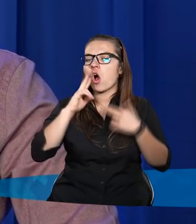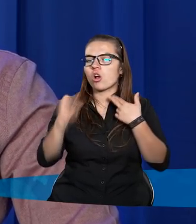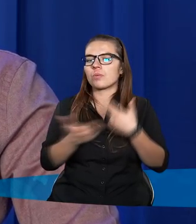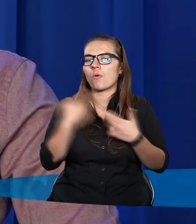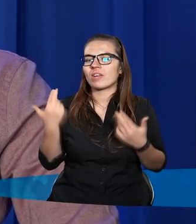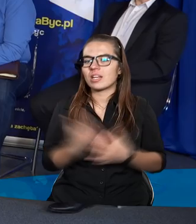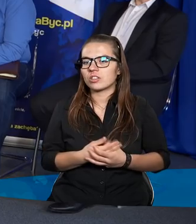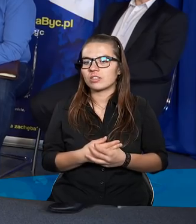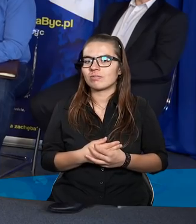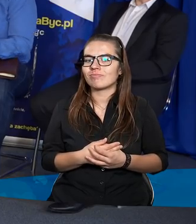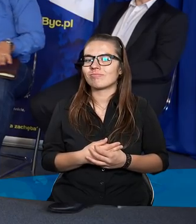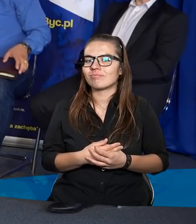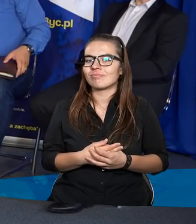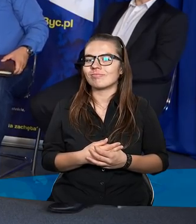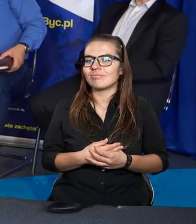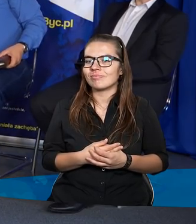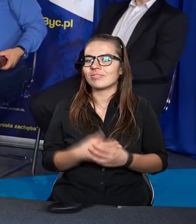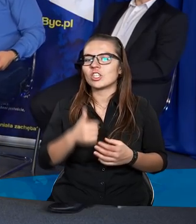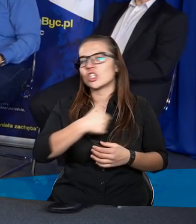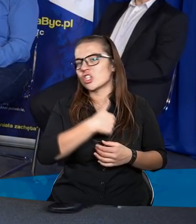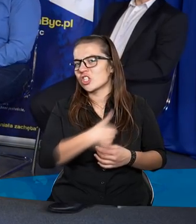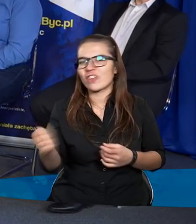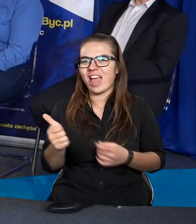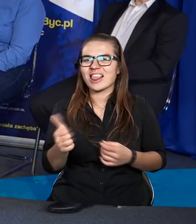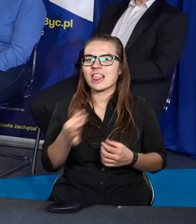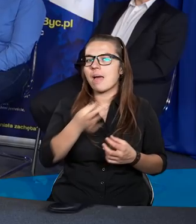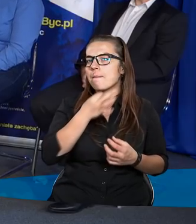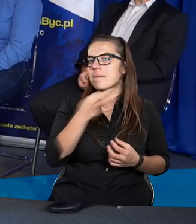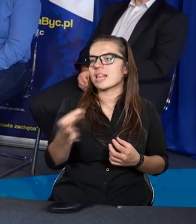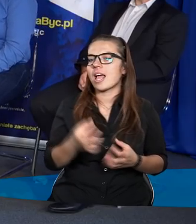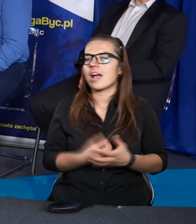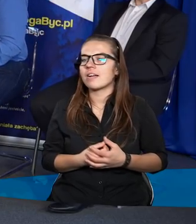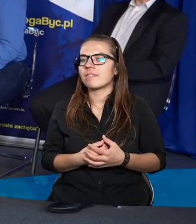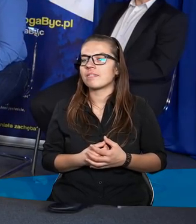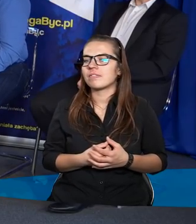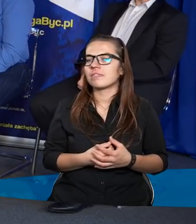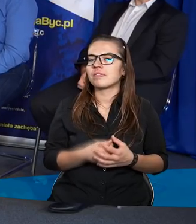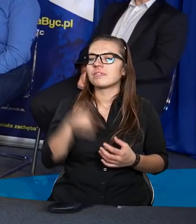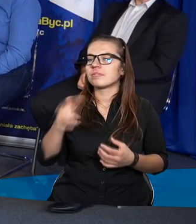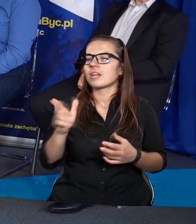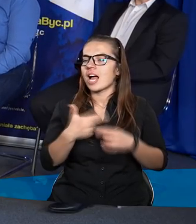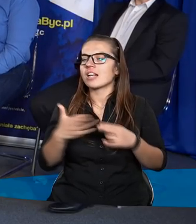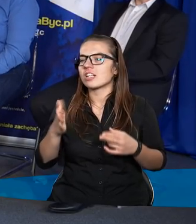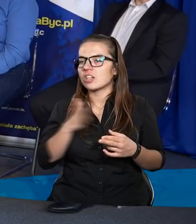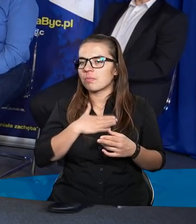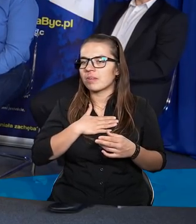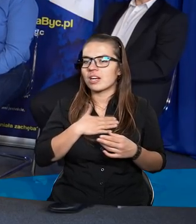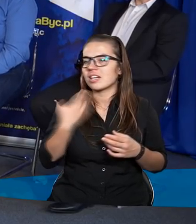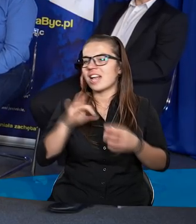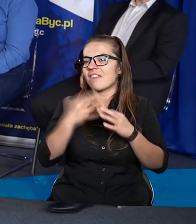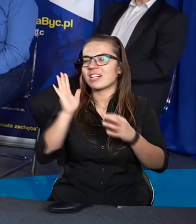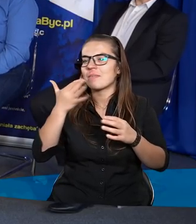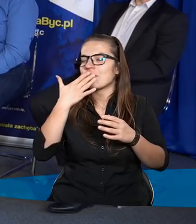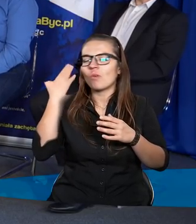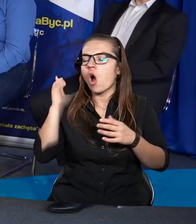odpowiedzi? To jest świetne pytanie. Ja kiedyś miałem, nawet nie